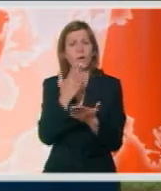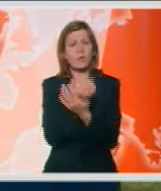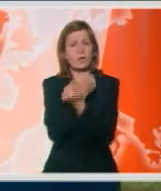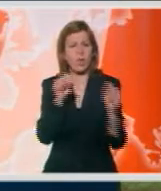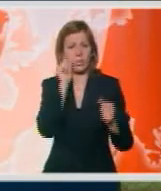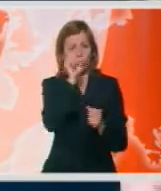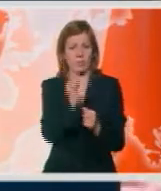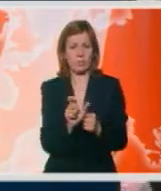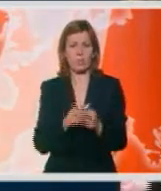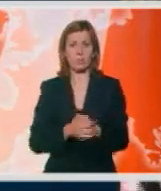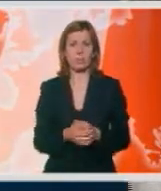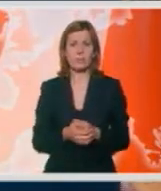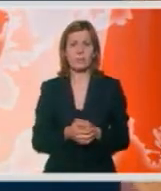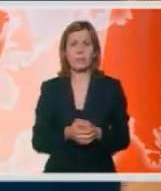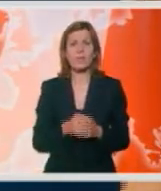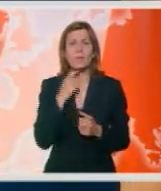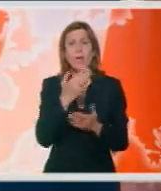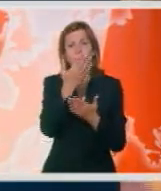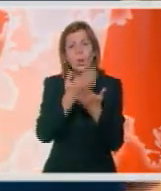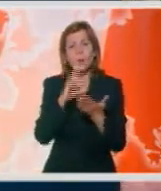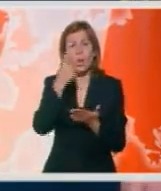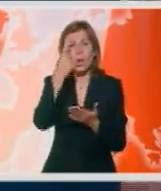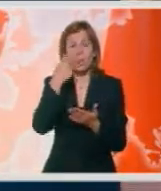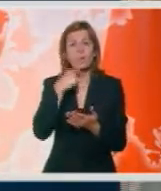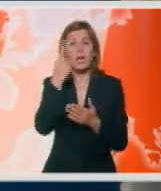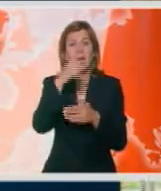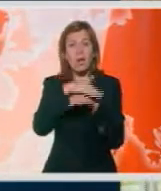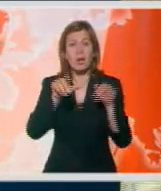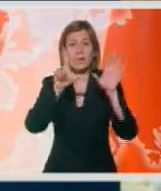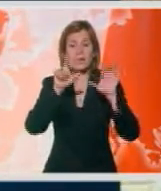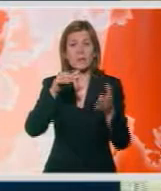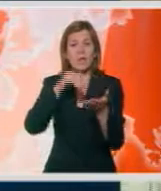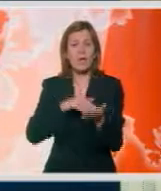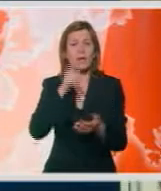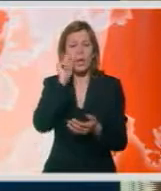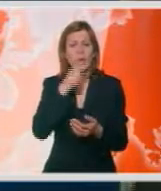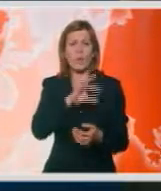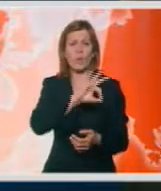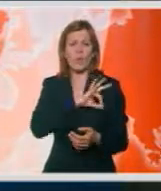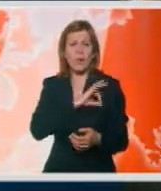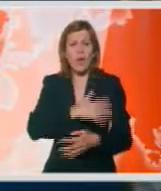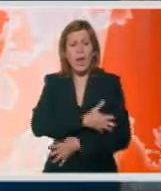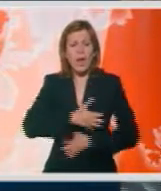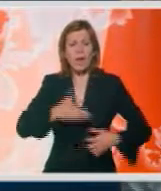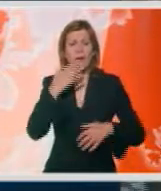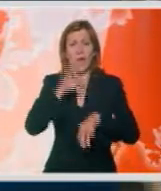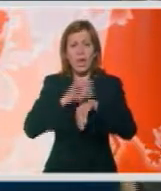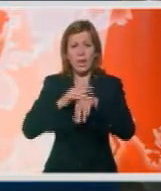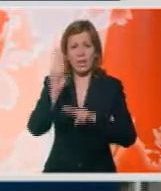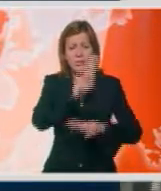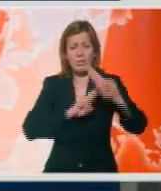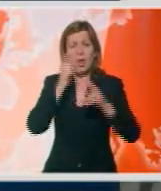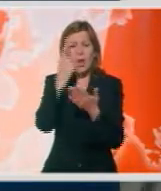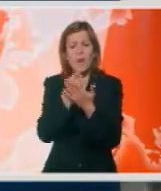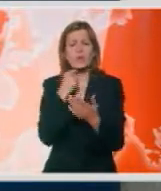slobodan čovek. Procenjuje se da je oko milijuni i sedamsto hiljada ljudi umrlo od gladi, nepostojanja lekarske nege, loših